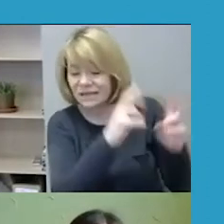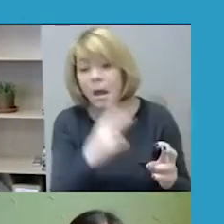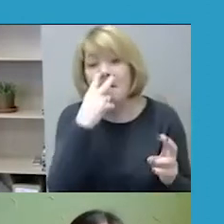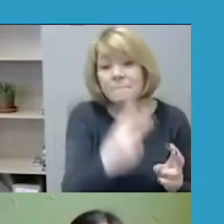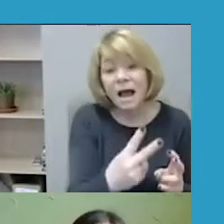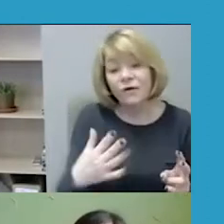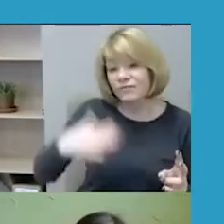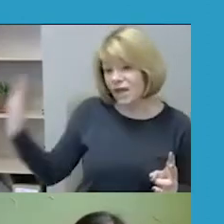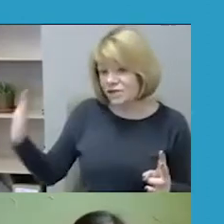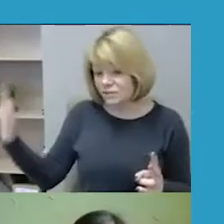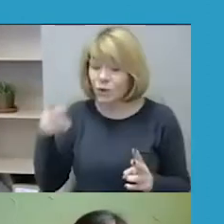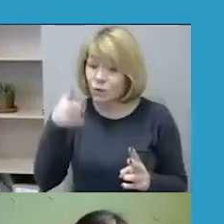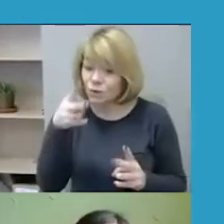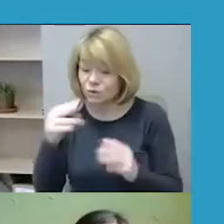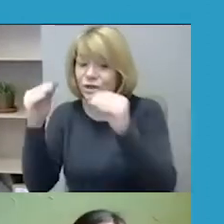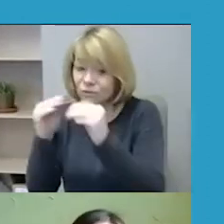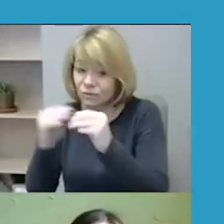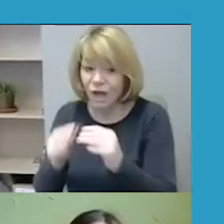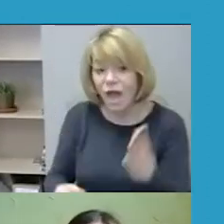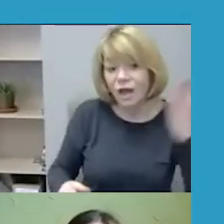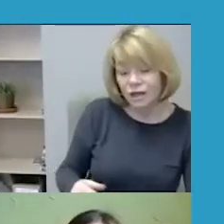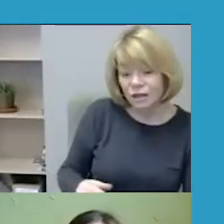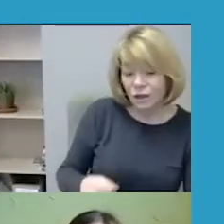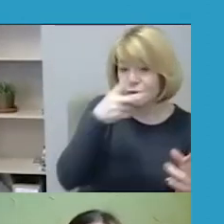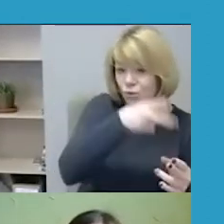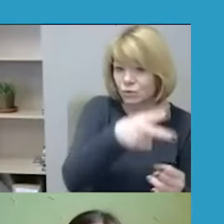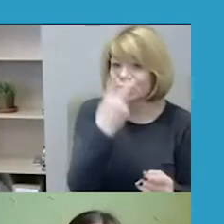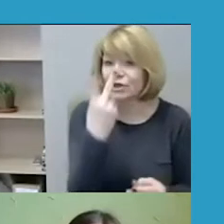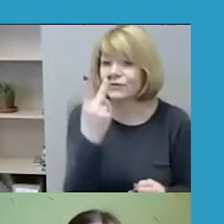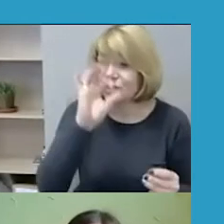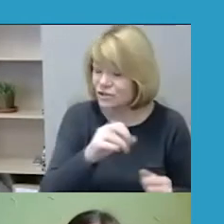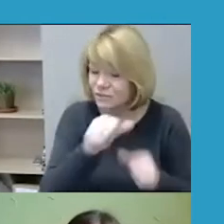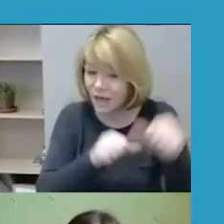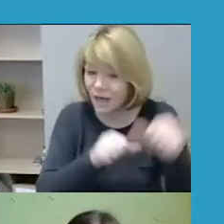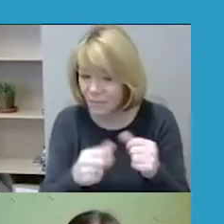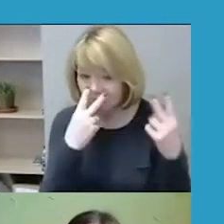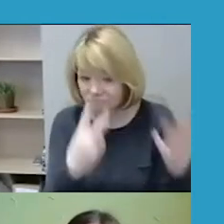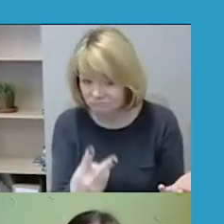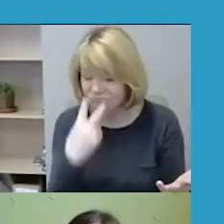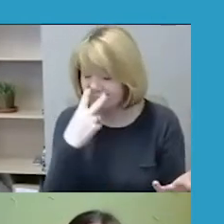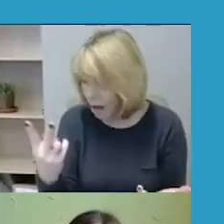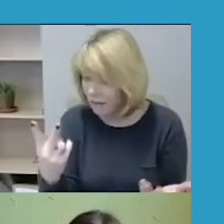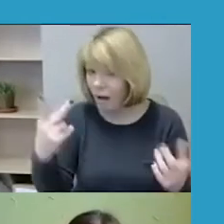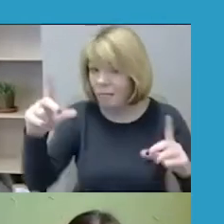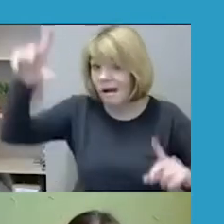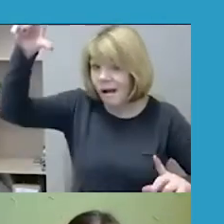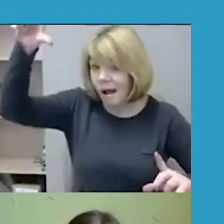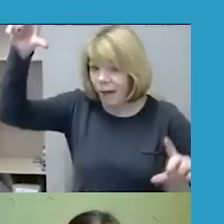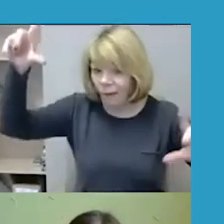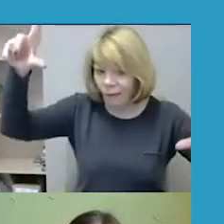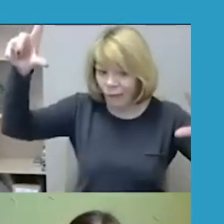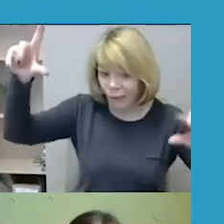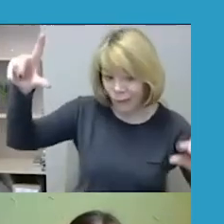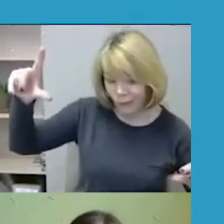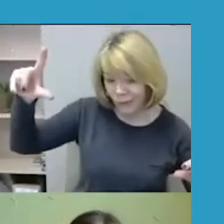metai, kairėje 2020 metai ir matome, jog jų ryškį mažėja. Tai 2011